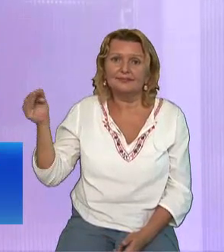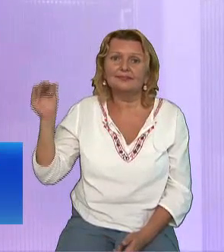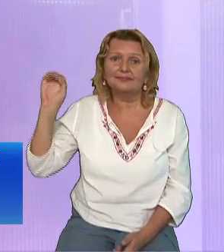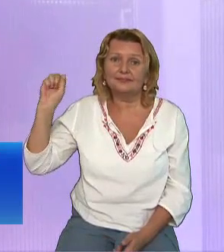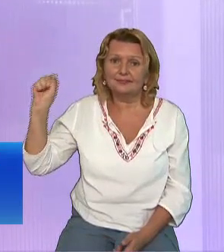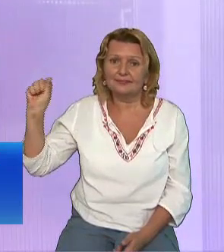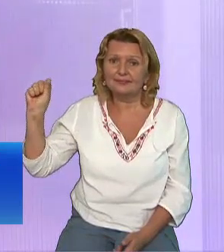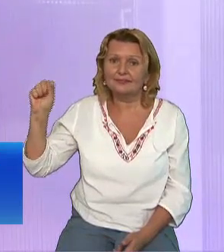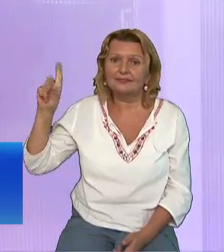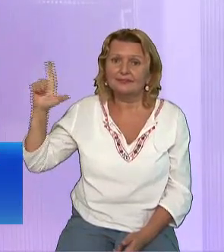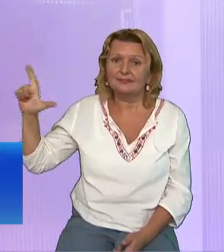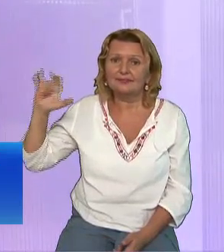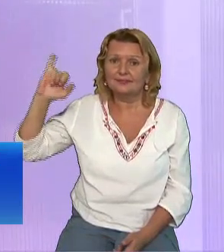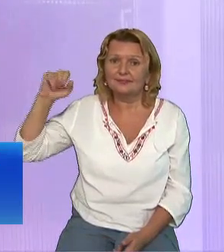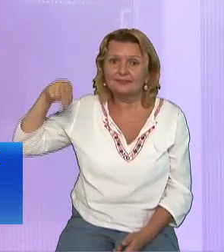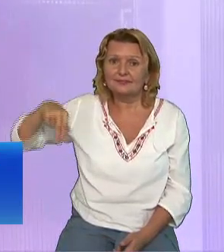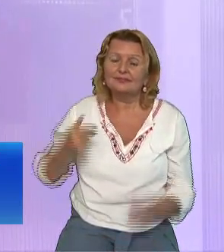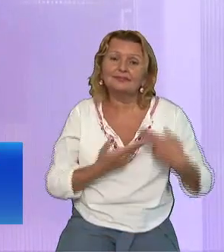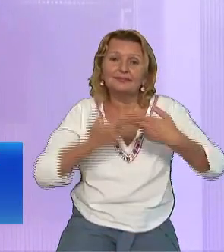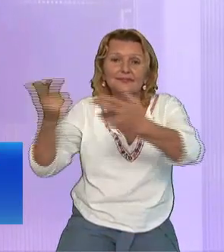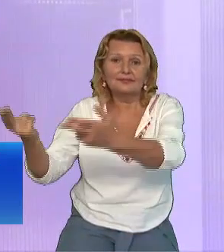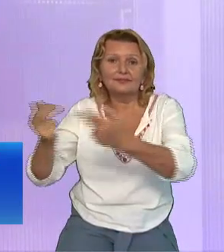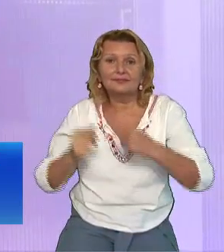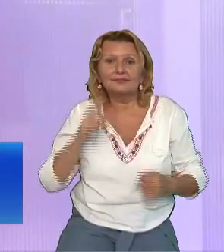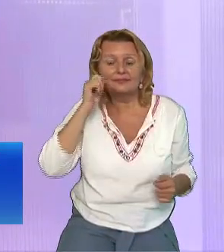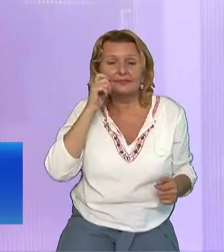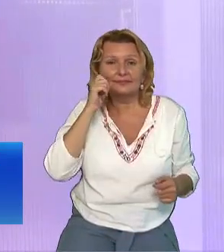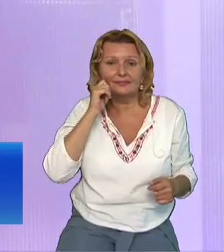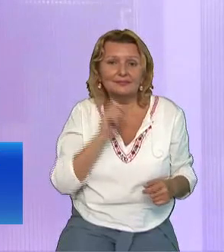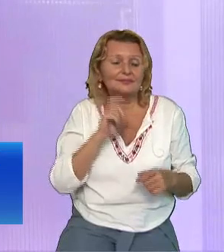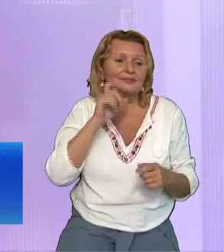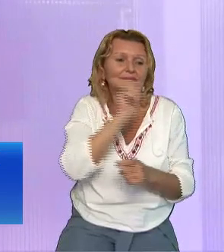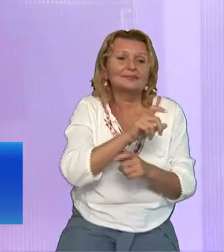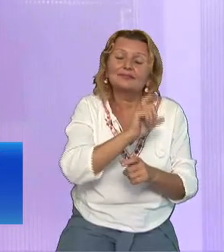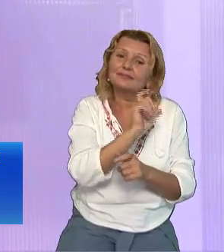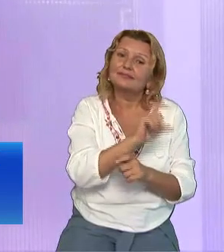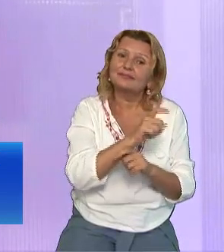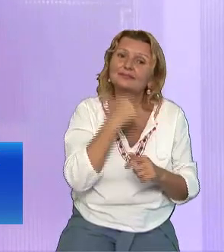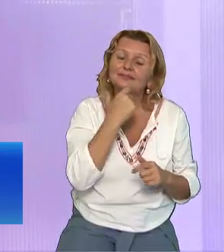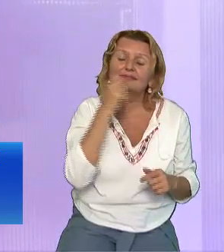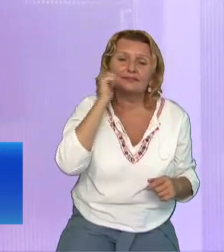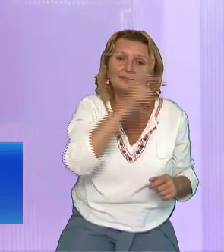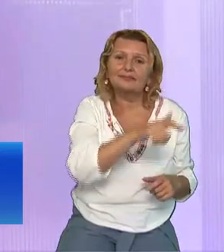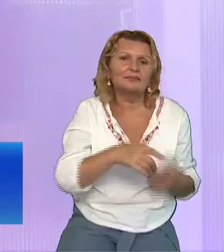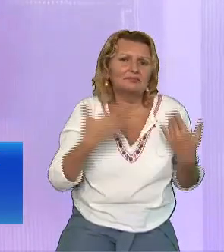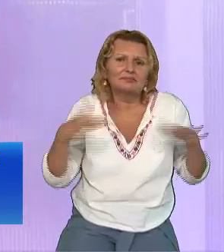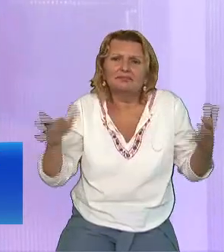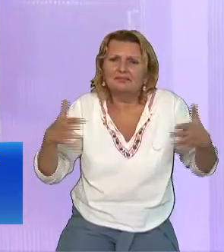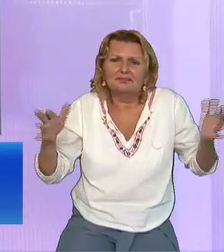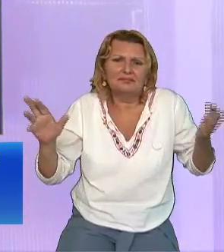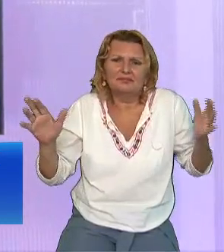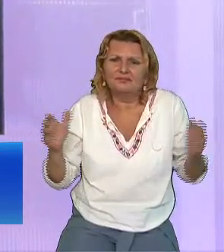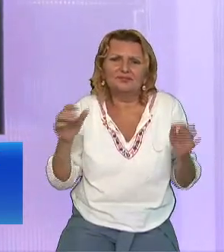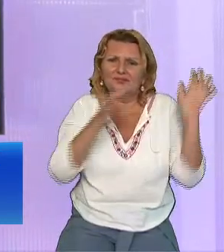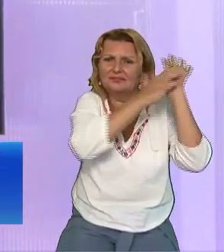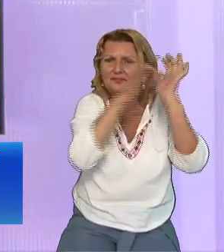că omul este măsura tuturor lucrurilor Și că religia este opium pentru popor și așa mai departe La un moment dat unul